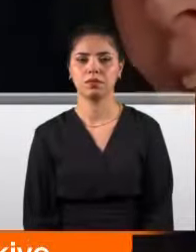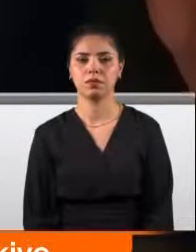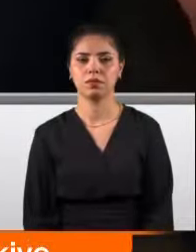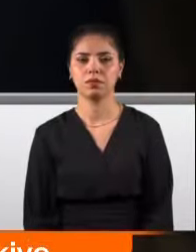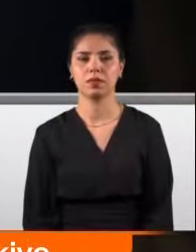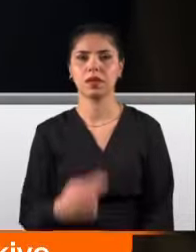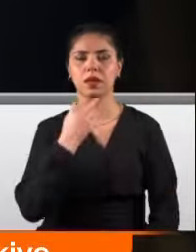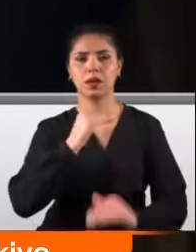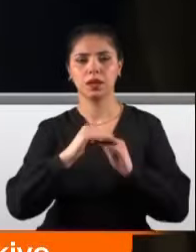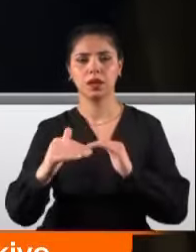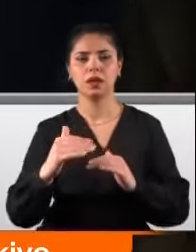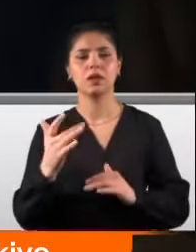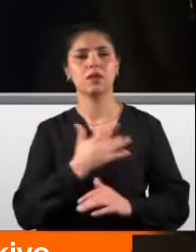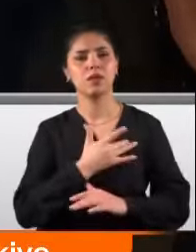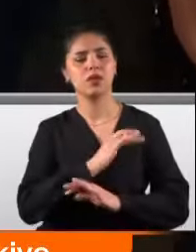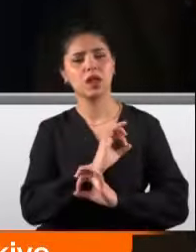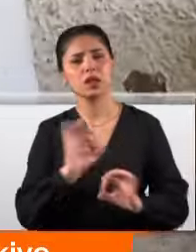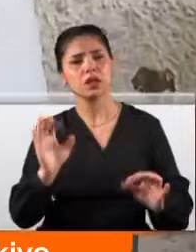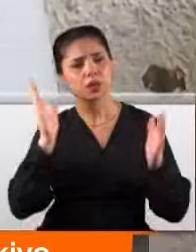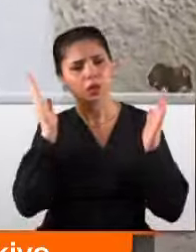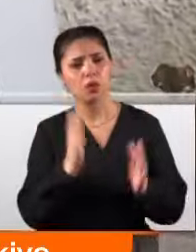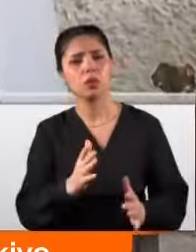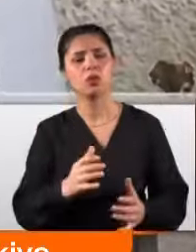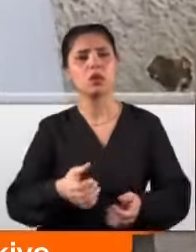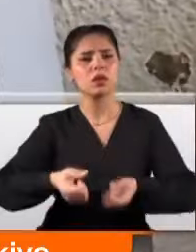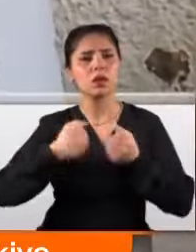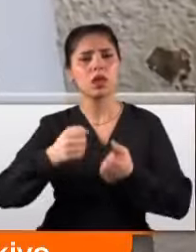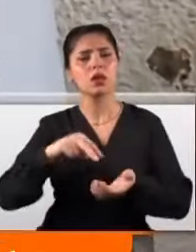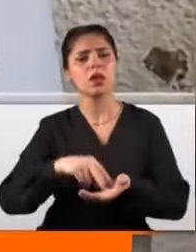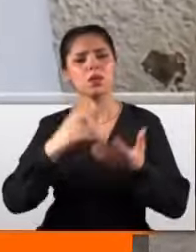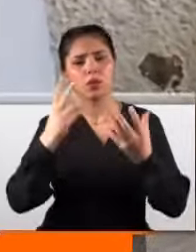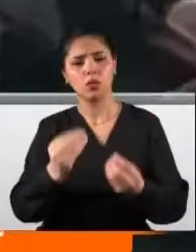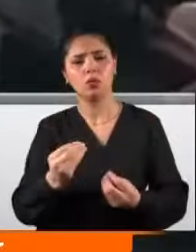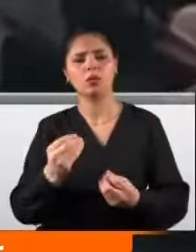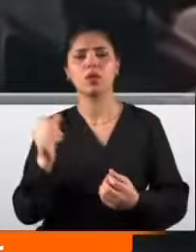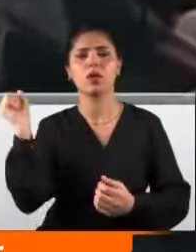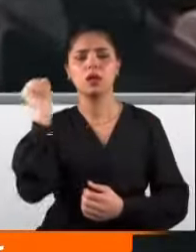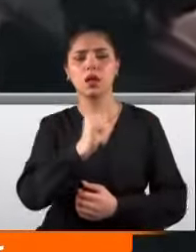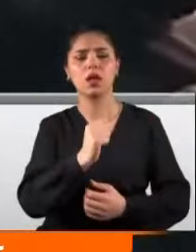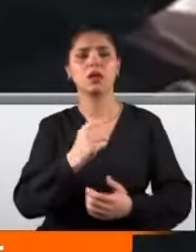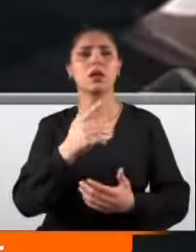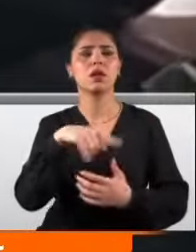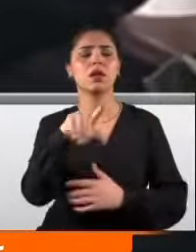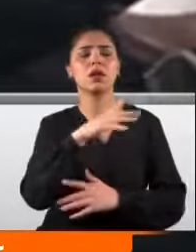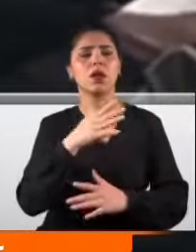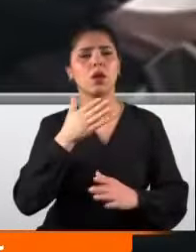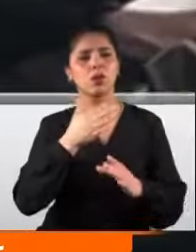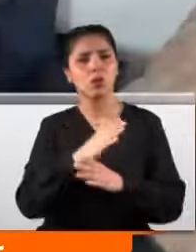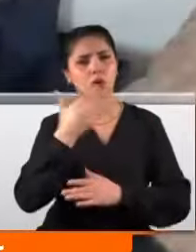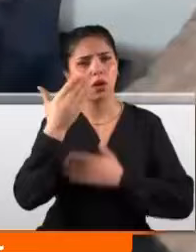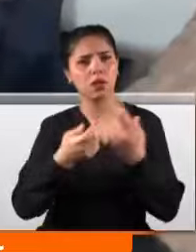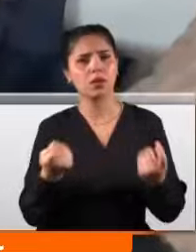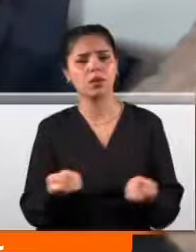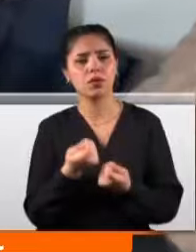Kadınlar tüm acımasızlığa rağmen hayatta kalmaya, vahşi saldırılara göğüs germeye, doğruyu savunmaya çalışıyor.